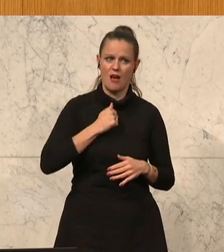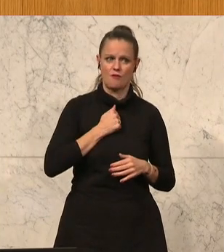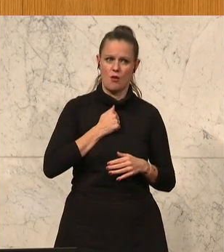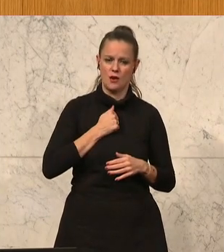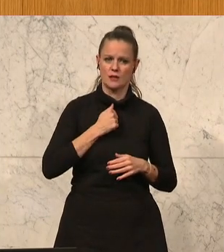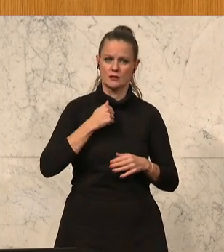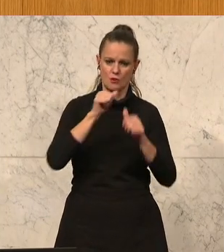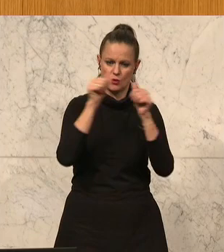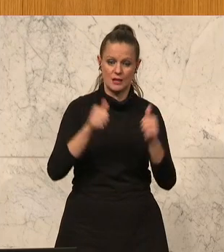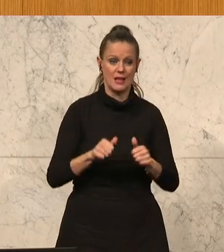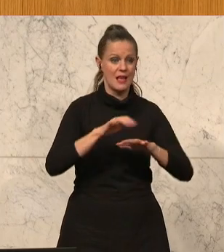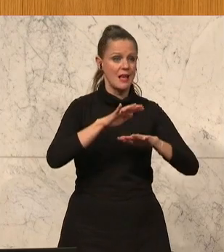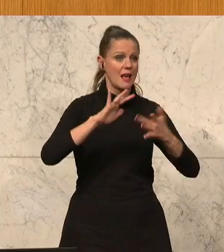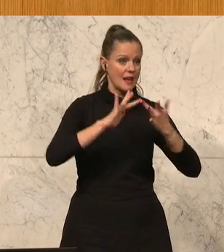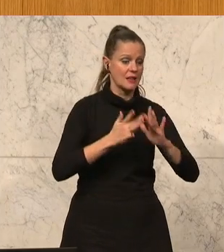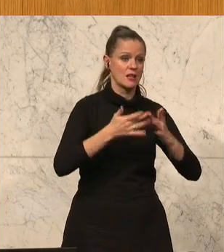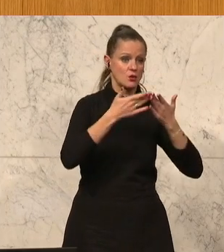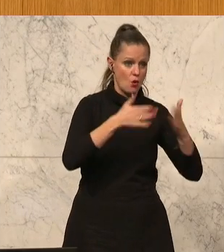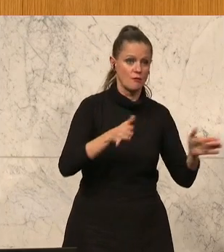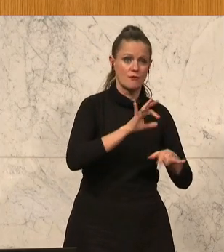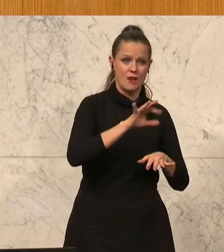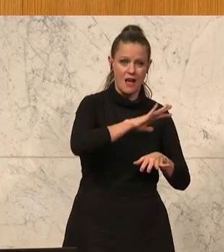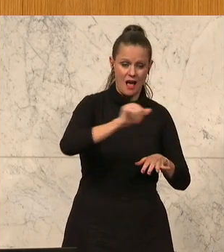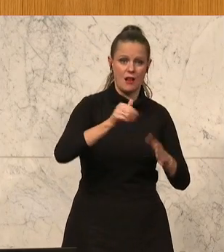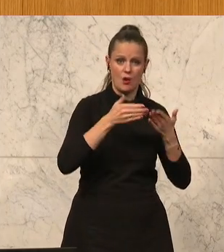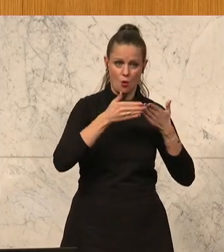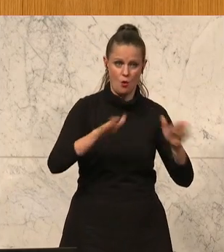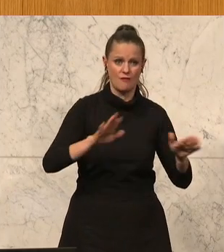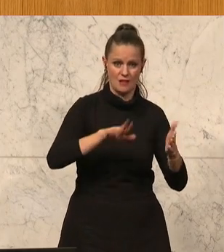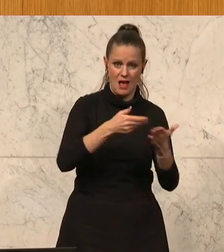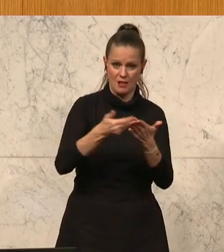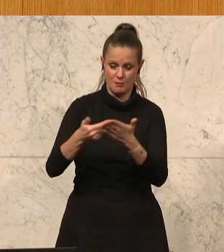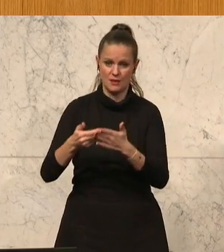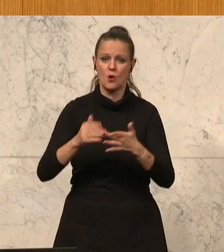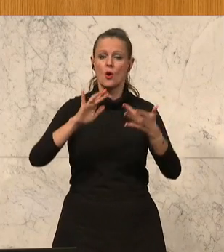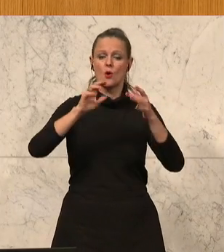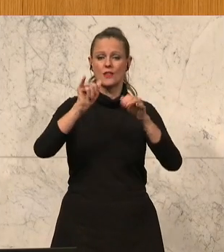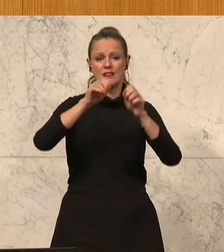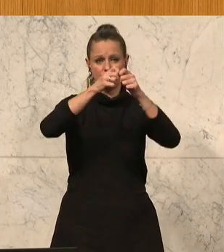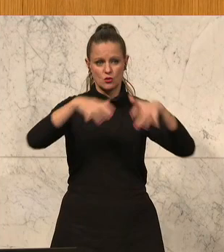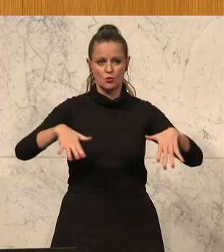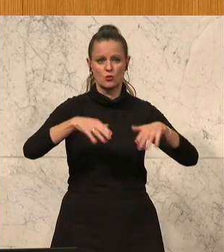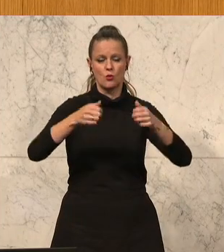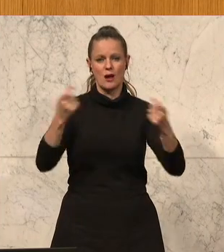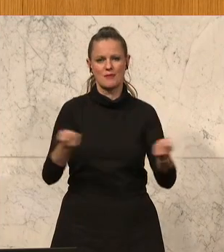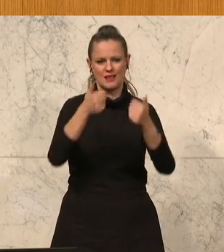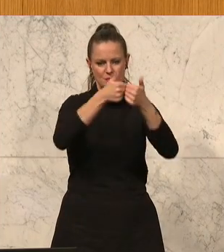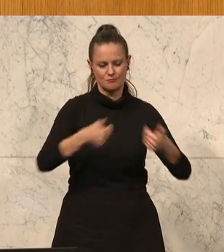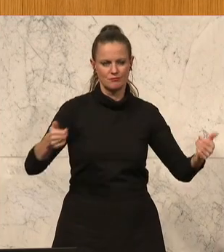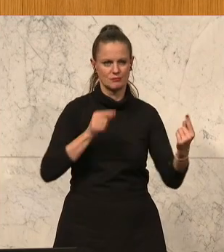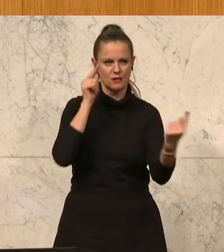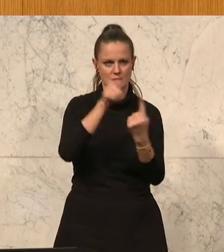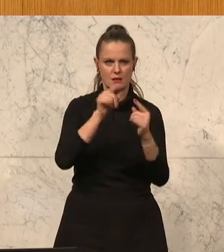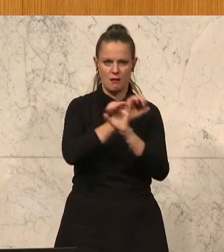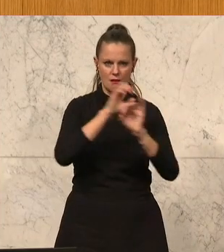Offene Netze, die allen Internet-Service-Providern offen stehen und der Infrastrukturbetrieb davon abgegrenzt ist. Zielsetzung ist